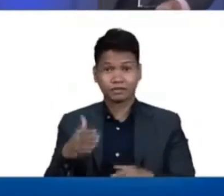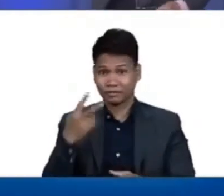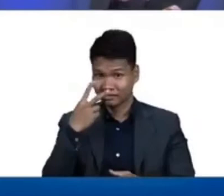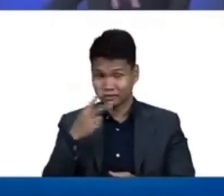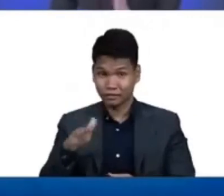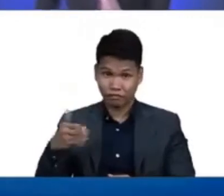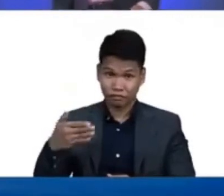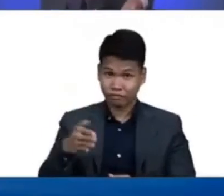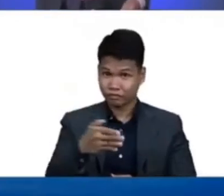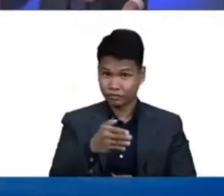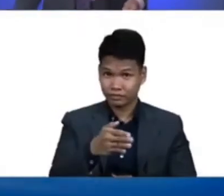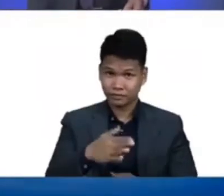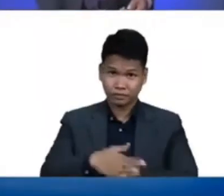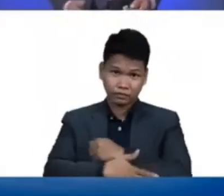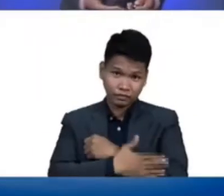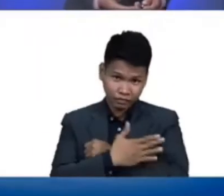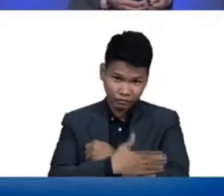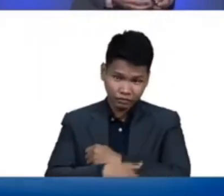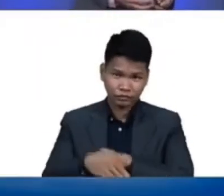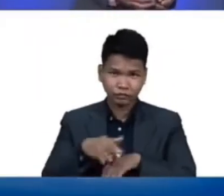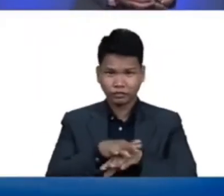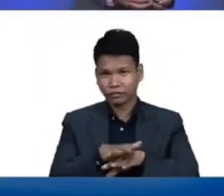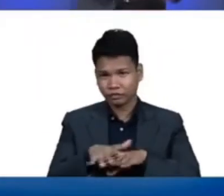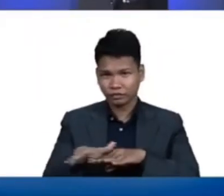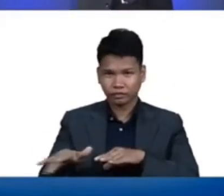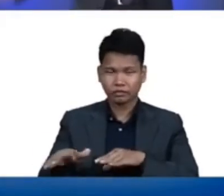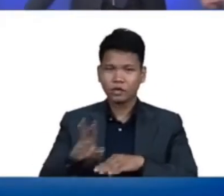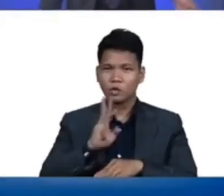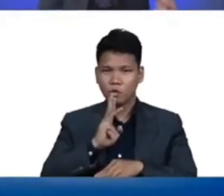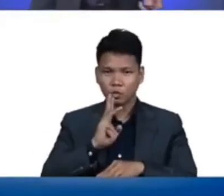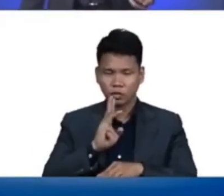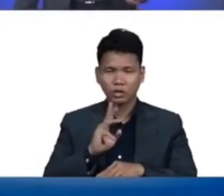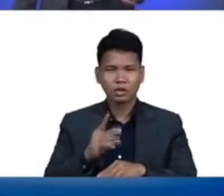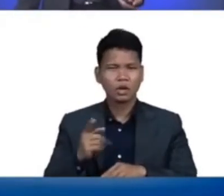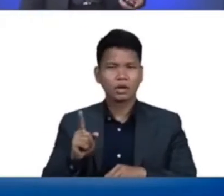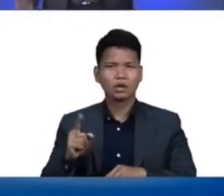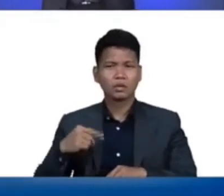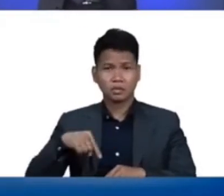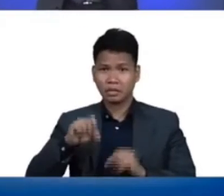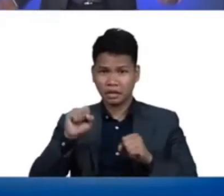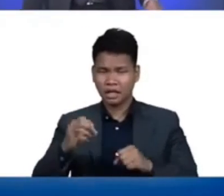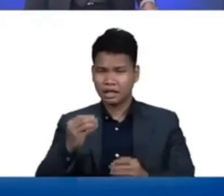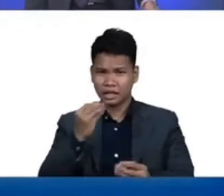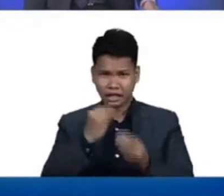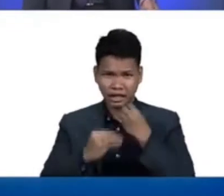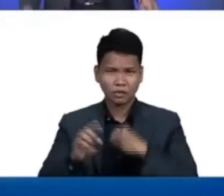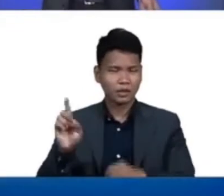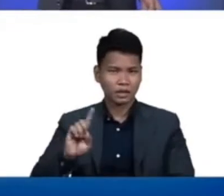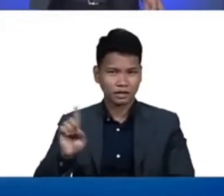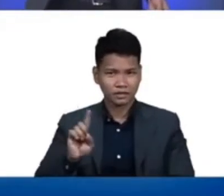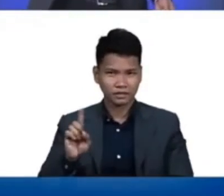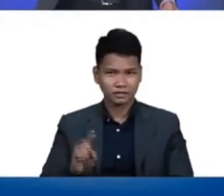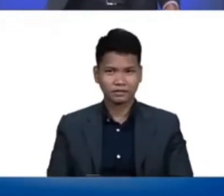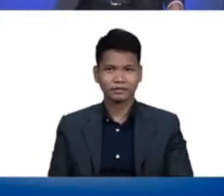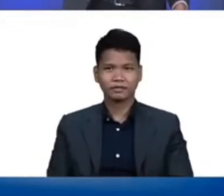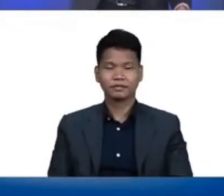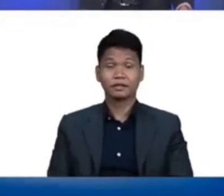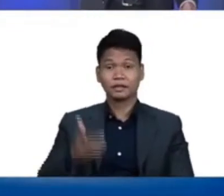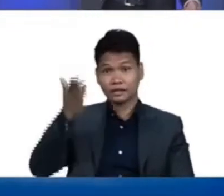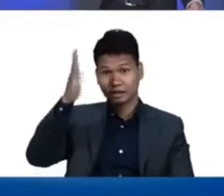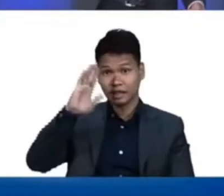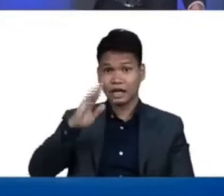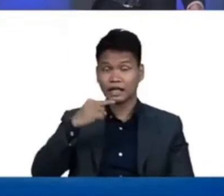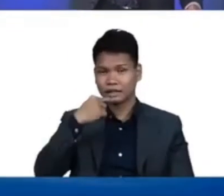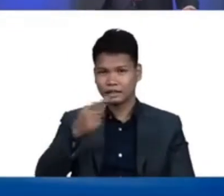nasa dagat at nasa mga tubig ano pwede natin makain ang sabi ng Panginoon this you may eat of